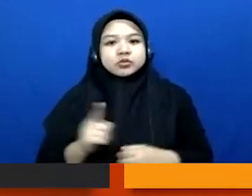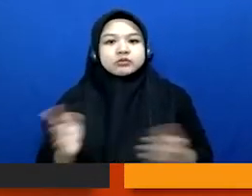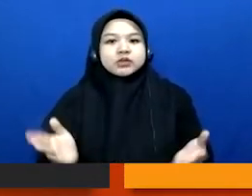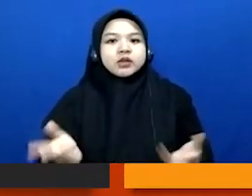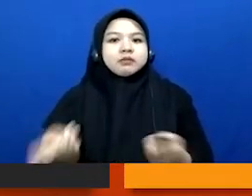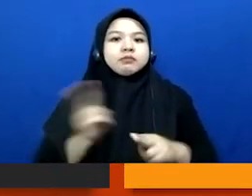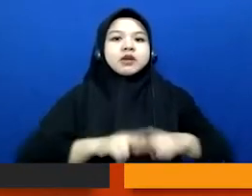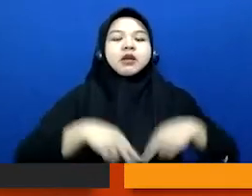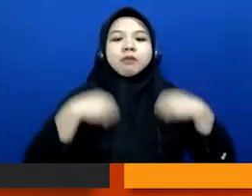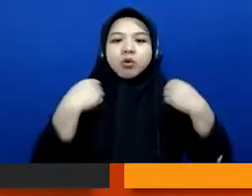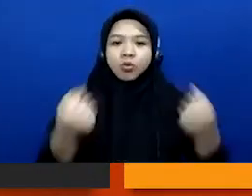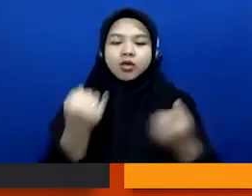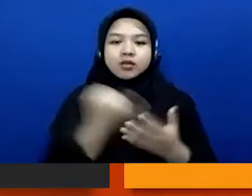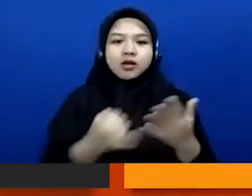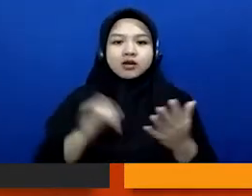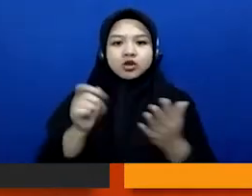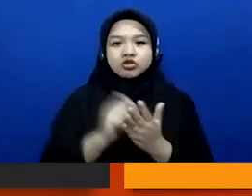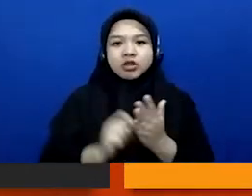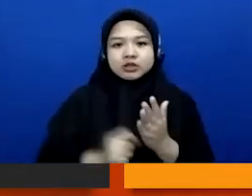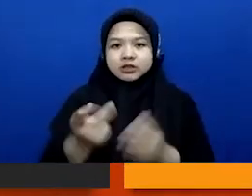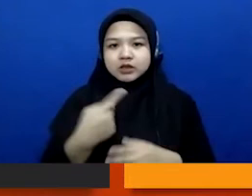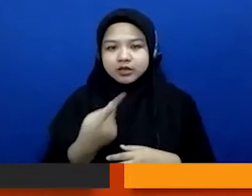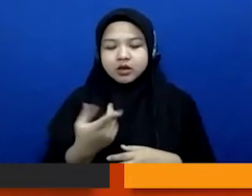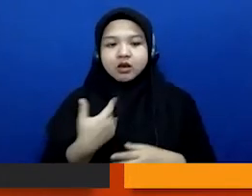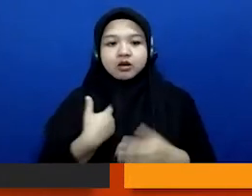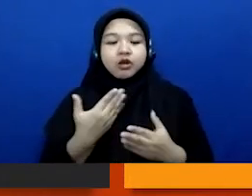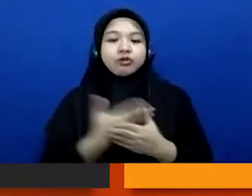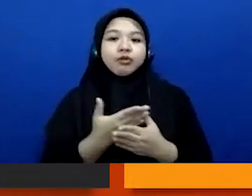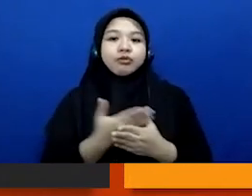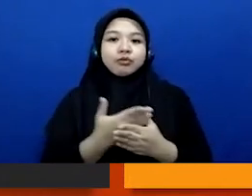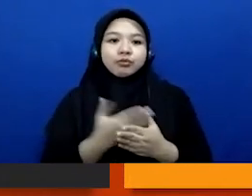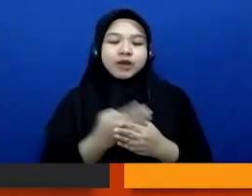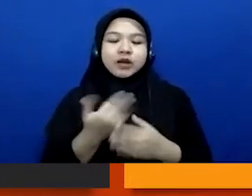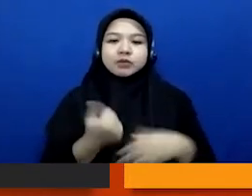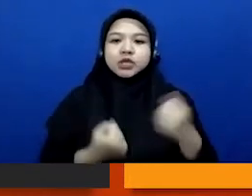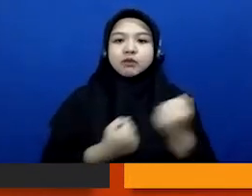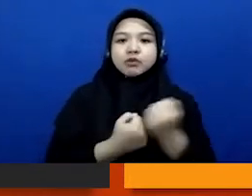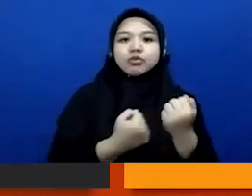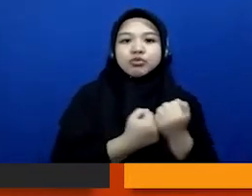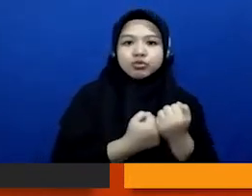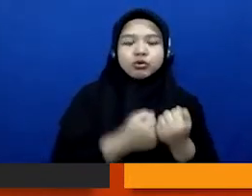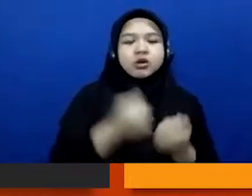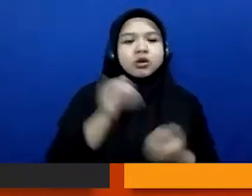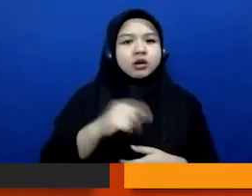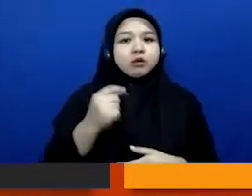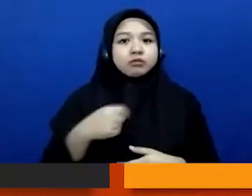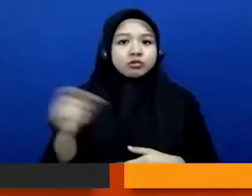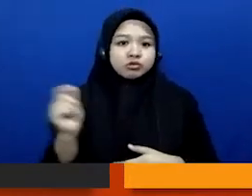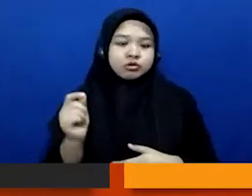karya jurnalistik kita jadi ada dokumen-dokumen yang akan mendukung bahwa memang benar